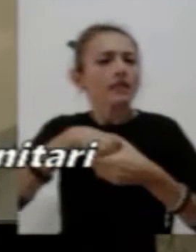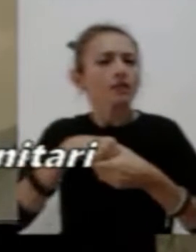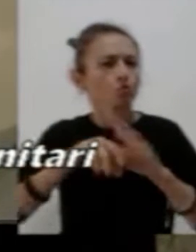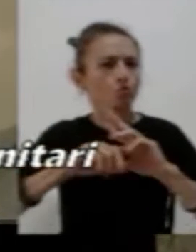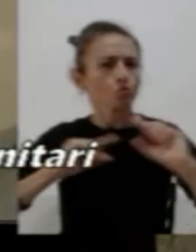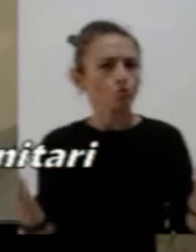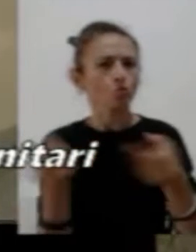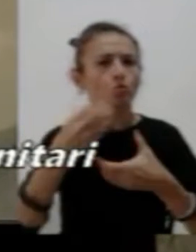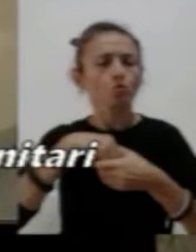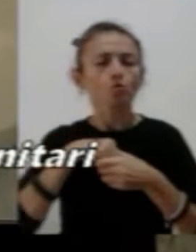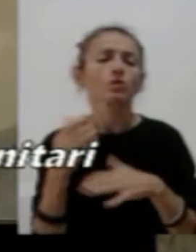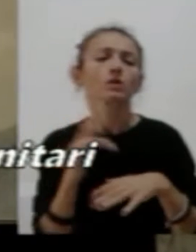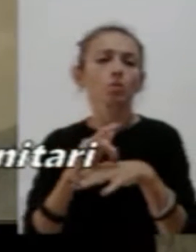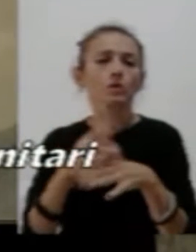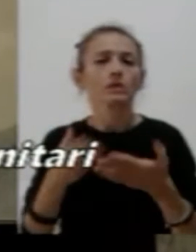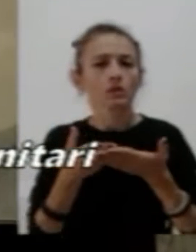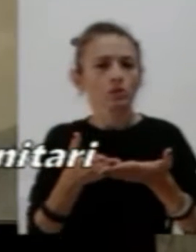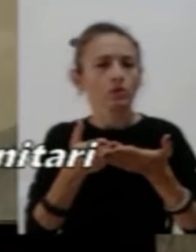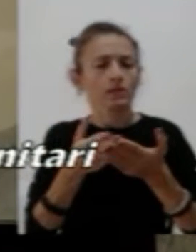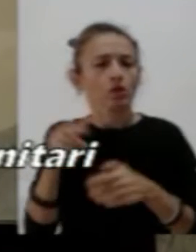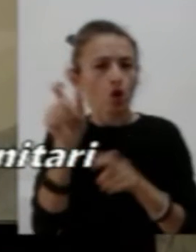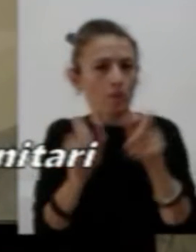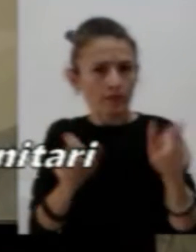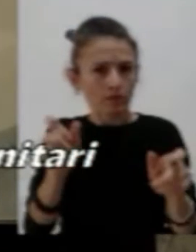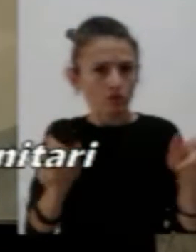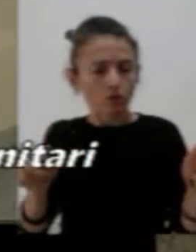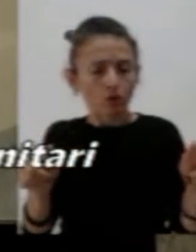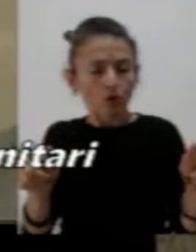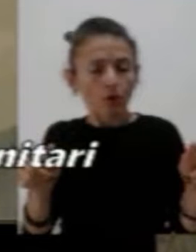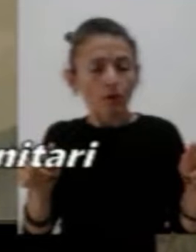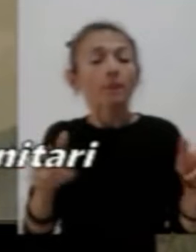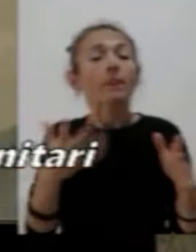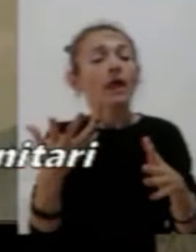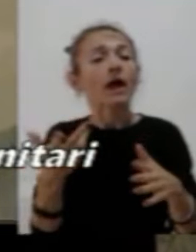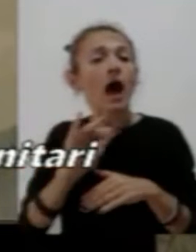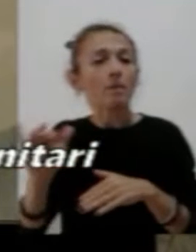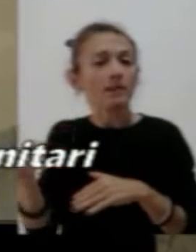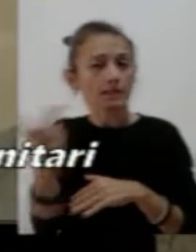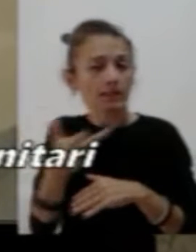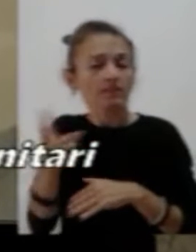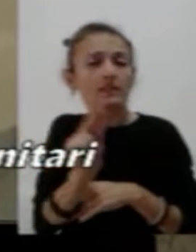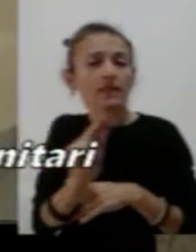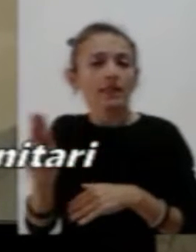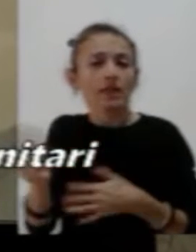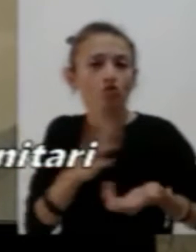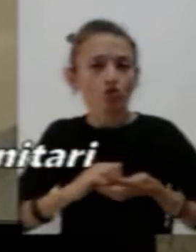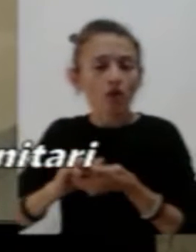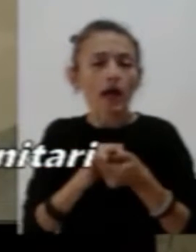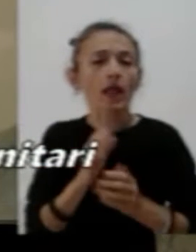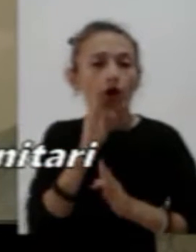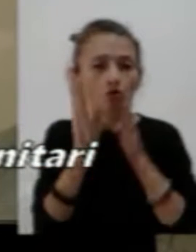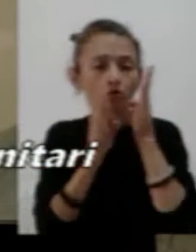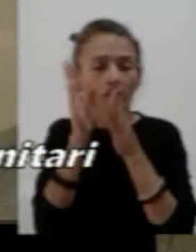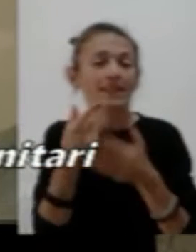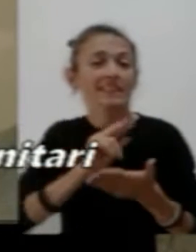i seguenti servizi. Segretariato sociale, consulenze ai propri iscritti che presentano specifiche necessità in